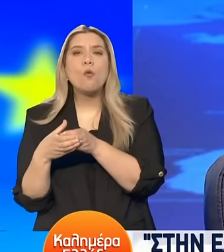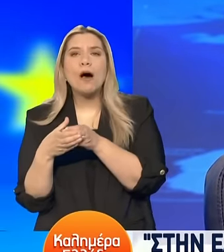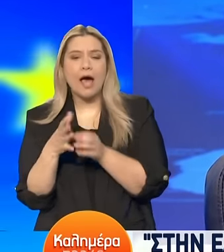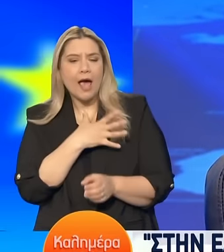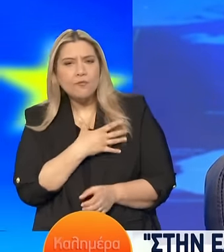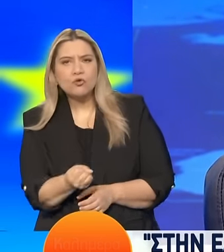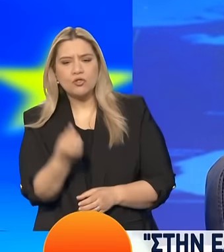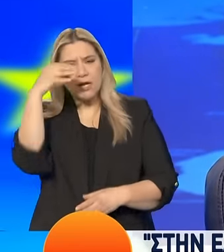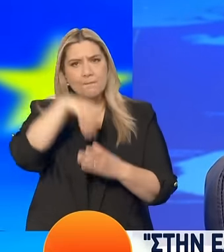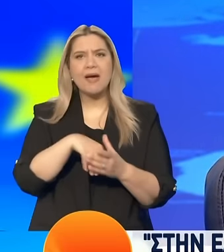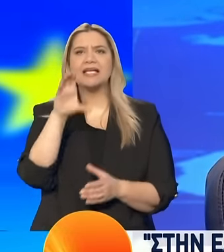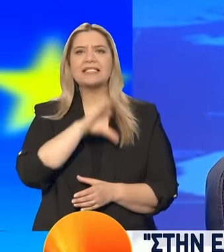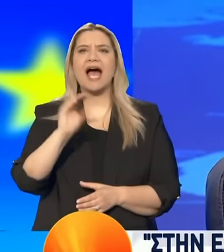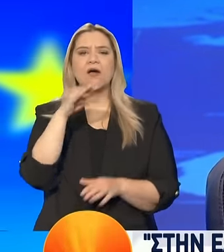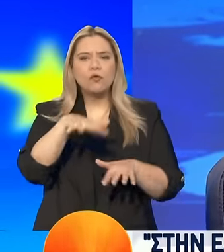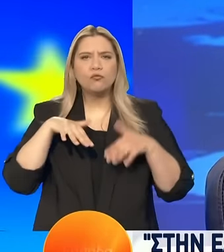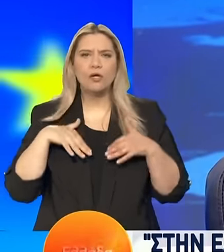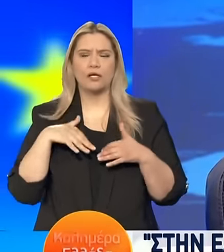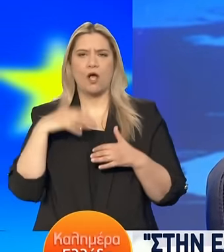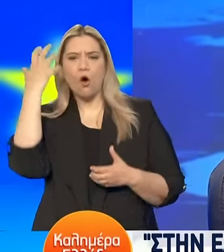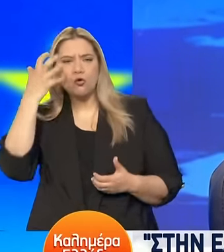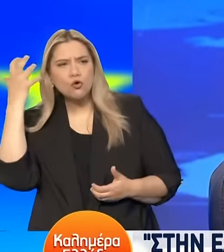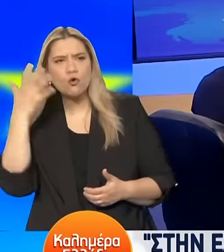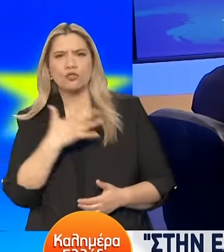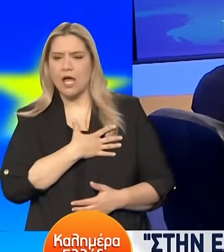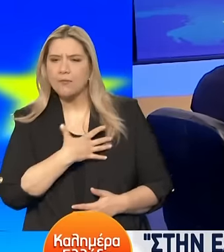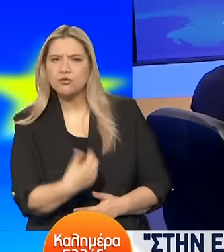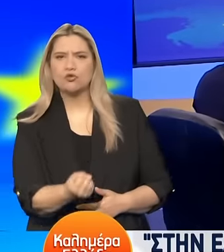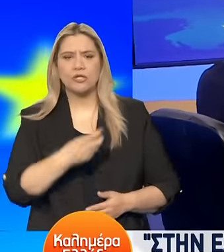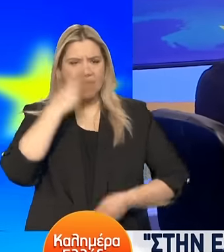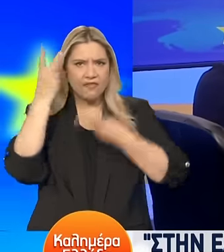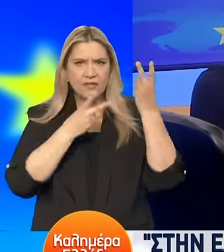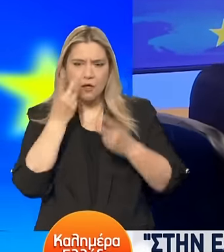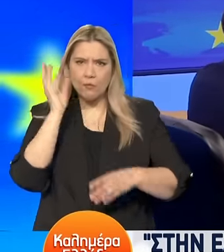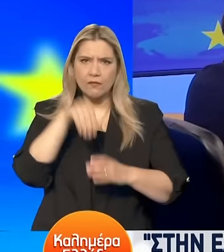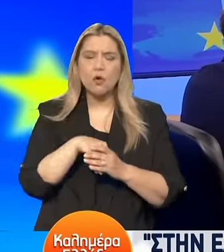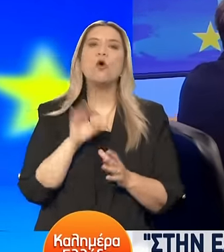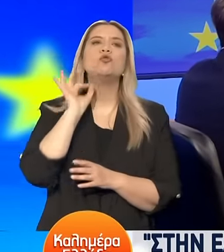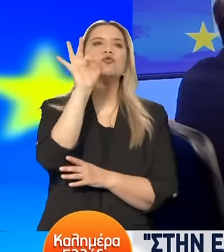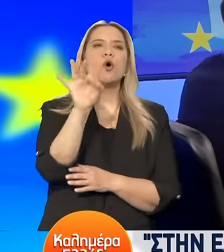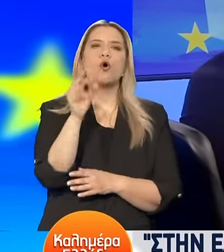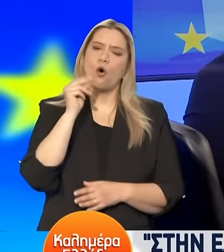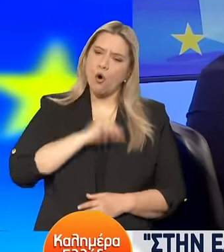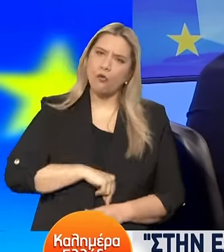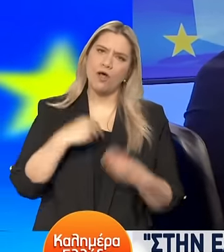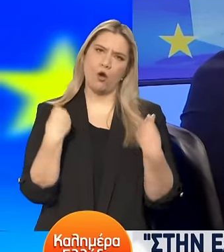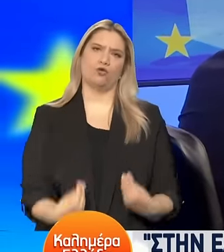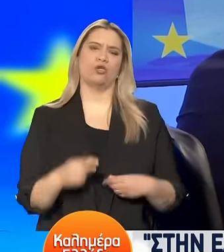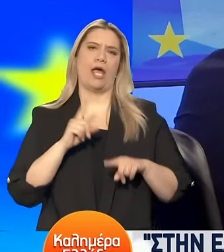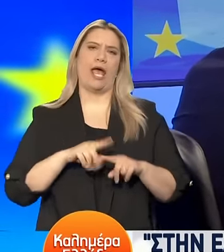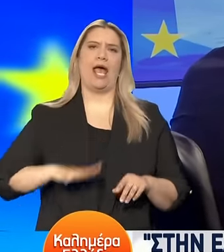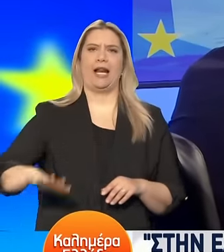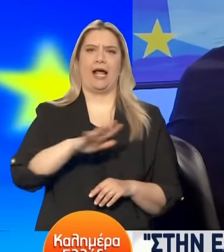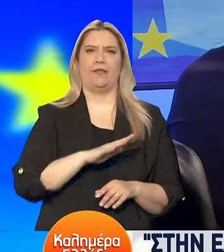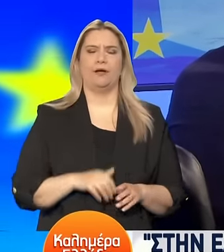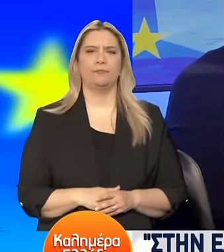έχει την αξιοπιστία της γνώσης στο κύρος για να μπορούμε να πετύχουμε τέτοιες παρεμβάσεις που τελικά θα είναι προς όφελος των ελλήνων καταναλωτών. Το θέμα της